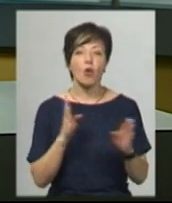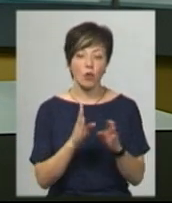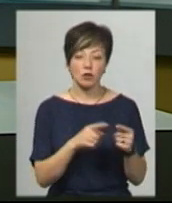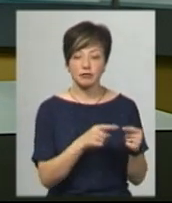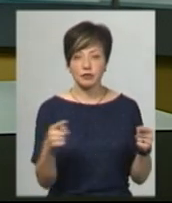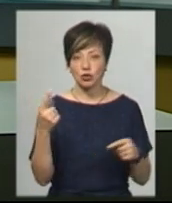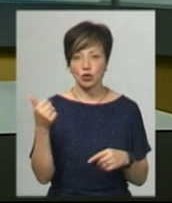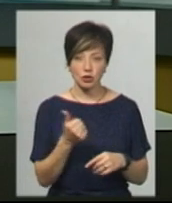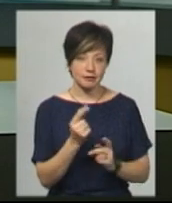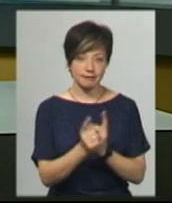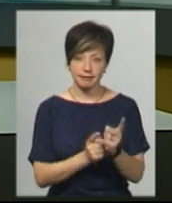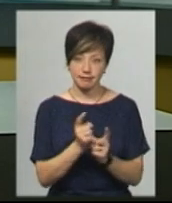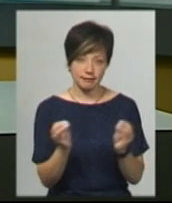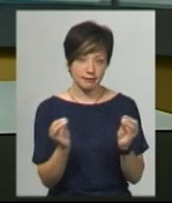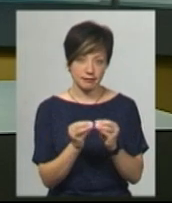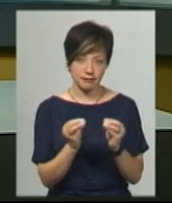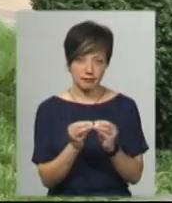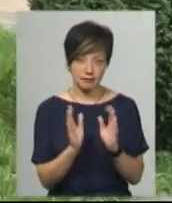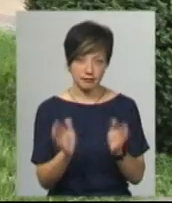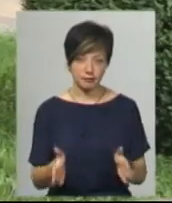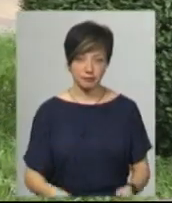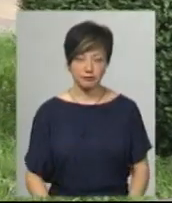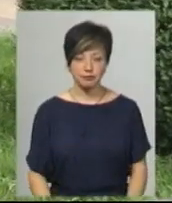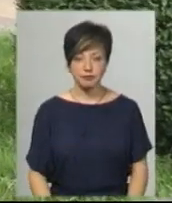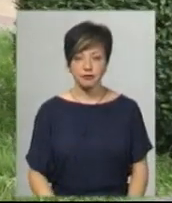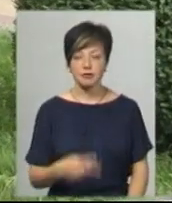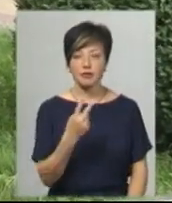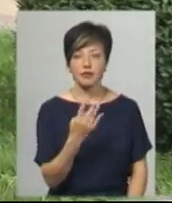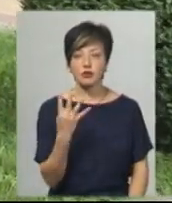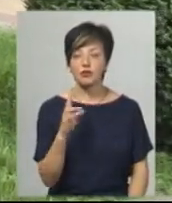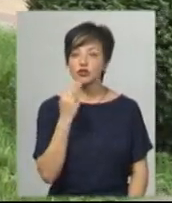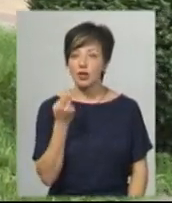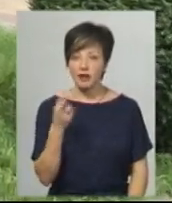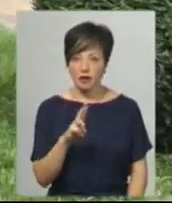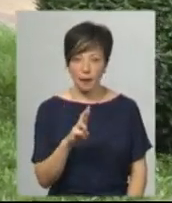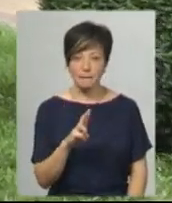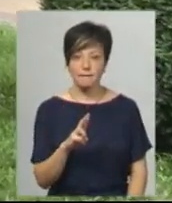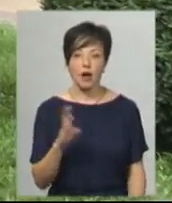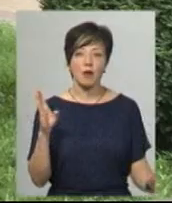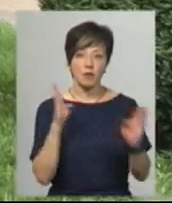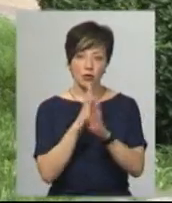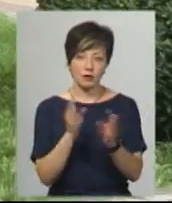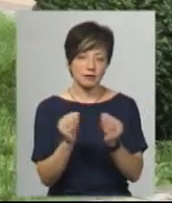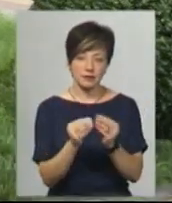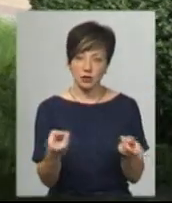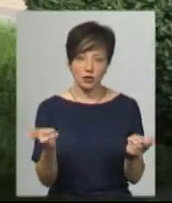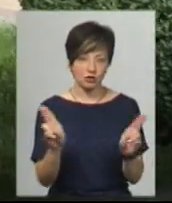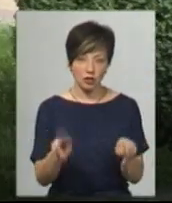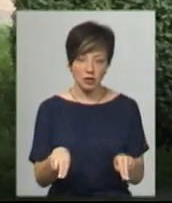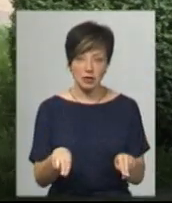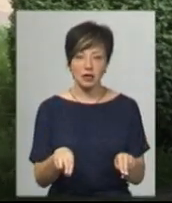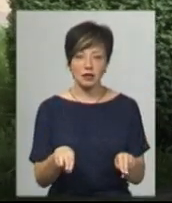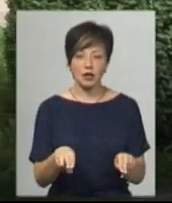впродовж тижня суттєво не зміниться. 25 червня атмосферні процеси на Хмельниччині залишаються активними.